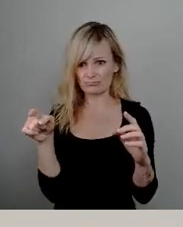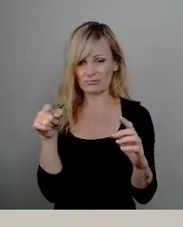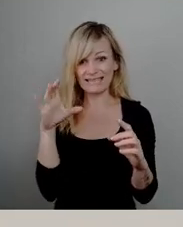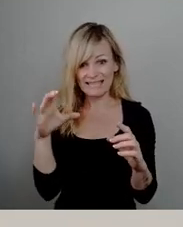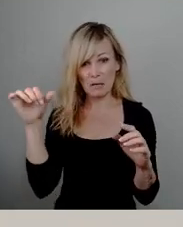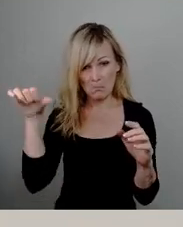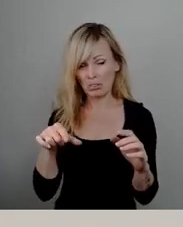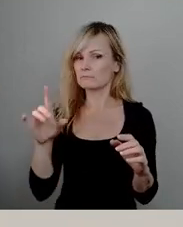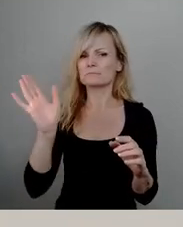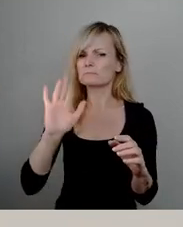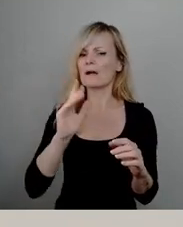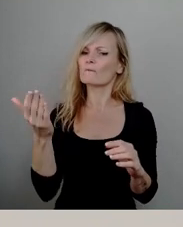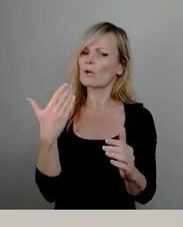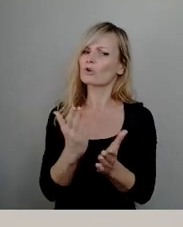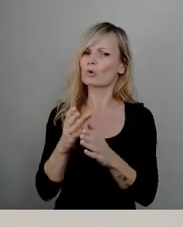erläutert.